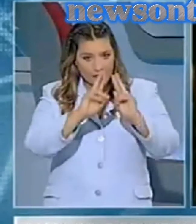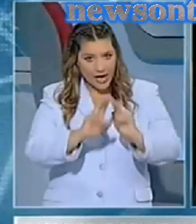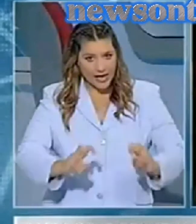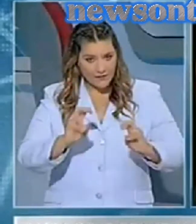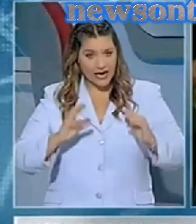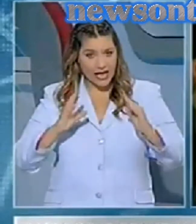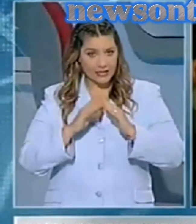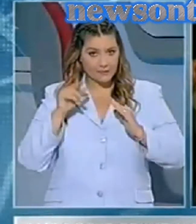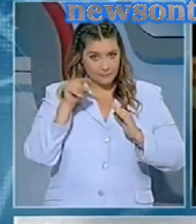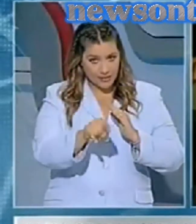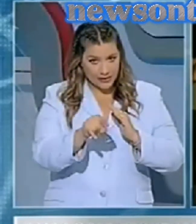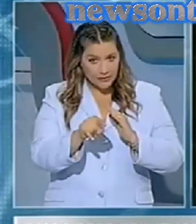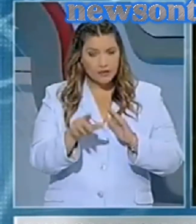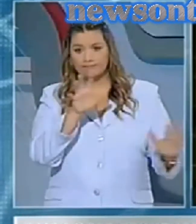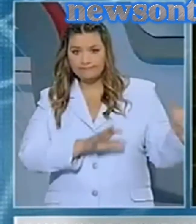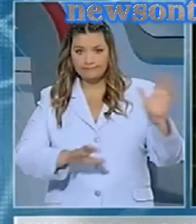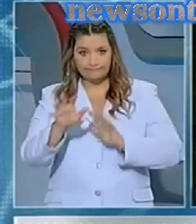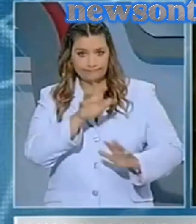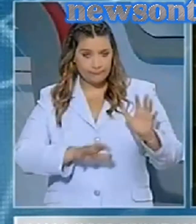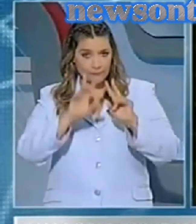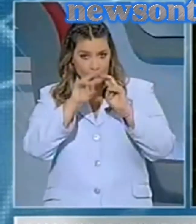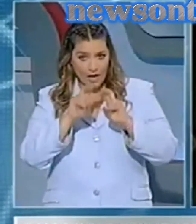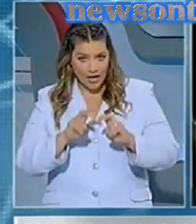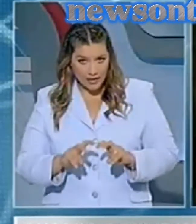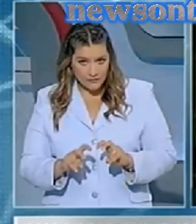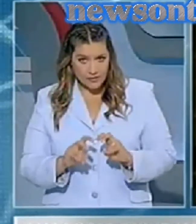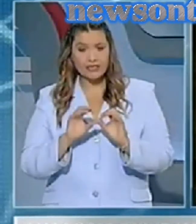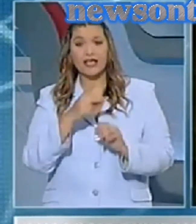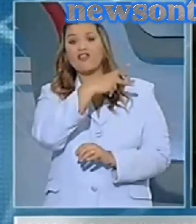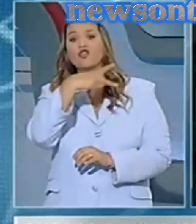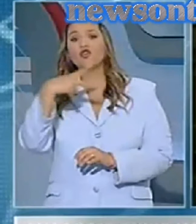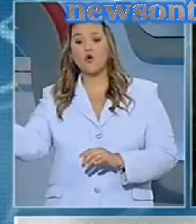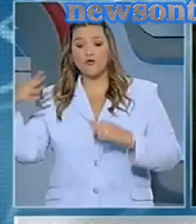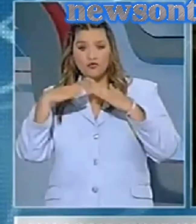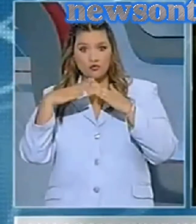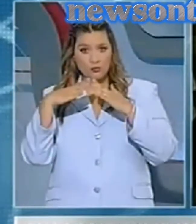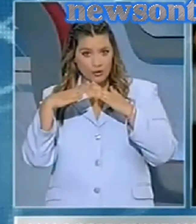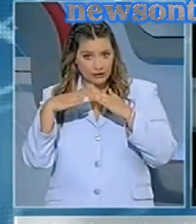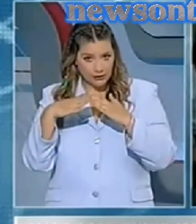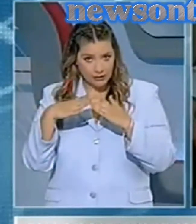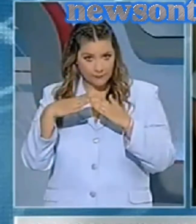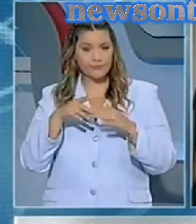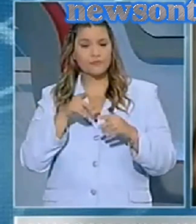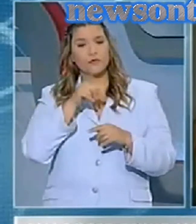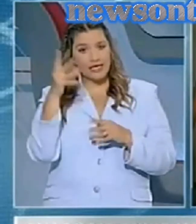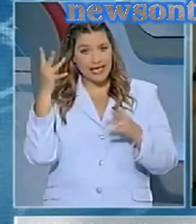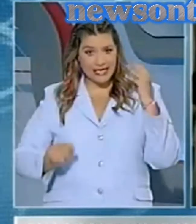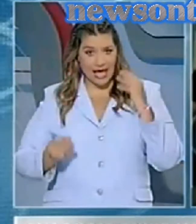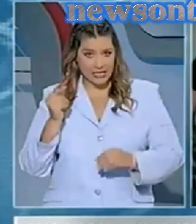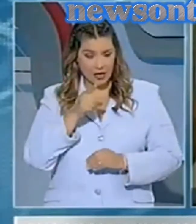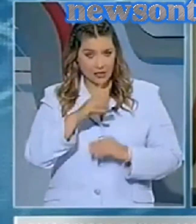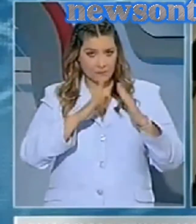και μετά από τις έρευνες που παραγματοποιήθηκαν σε όλους τους χώρους της Διόρυφος Μεσονέτας, επί της Λεωφόρου Δωδόνης, στα Ιωάννινα,